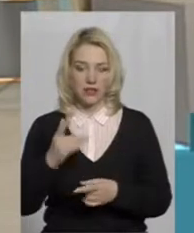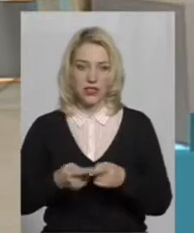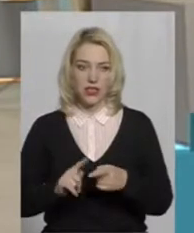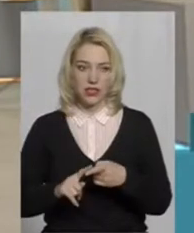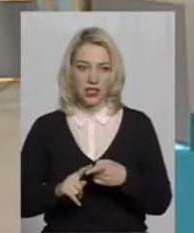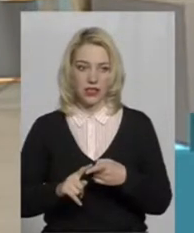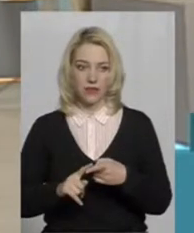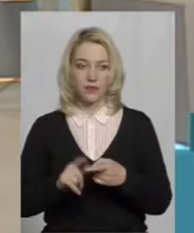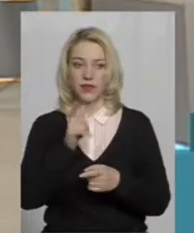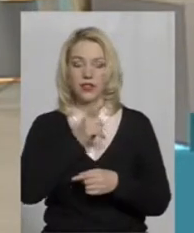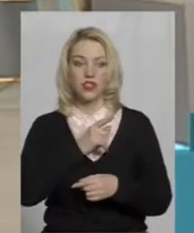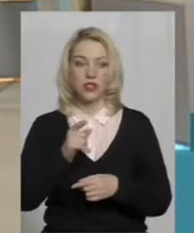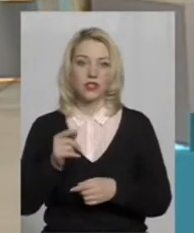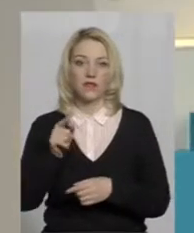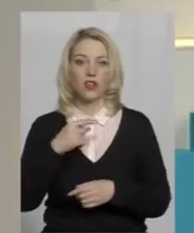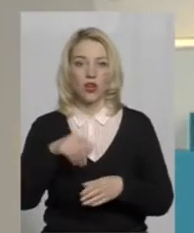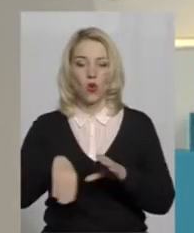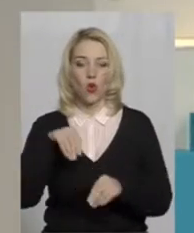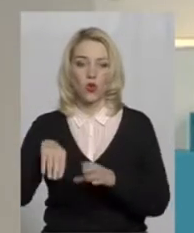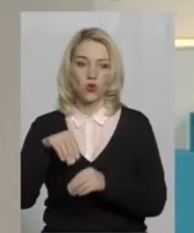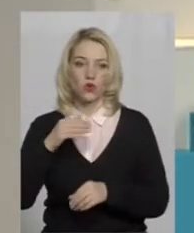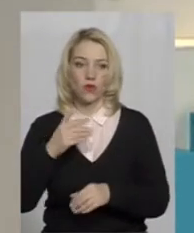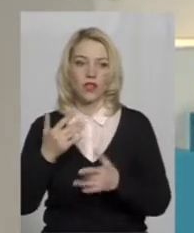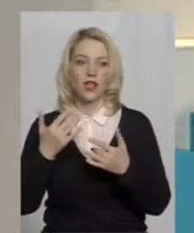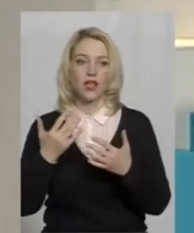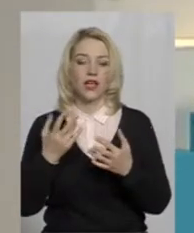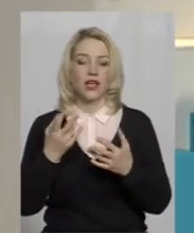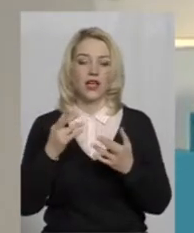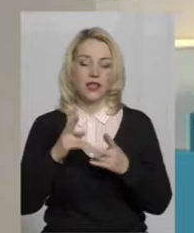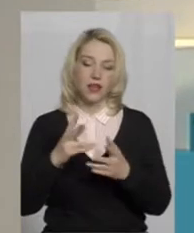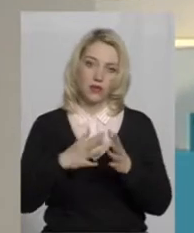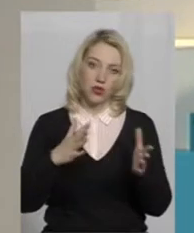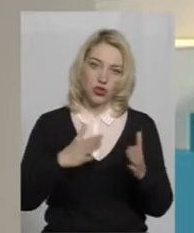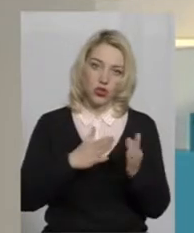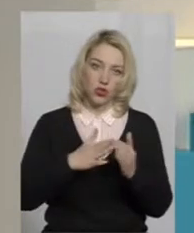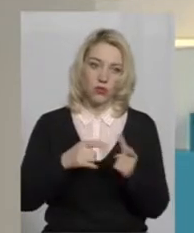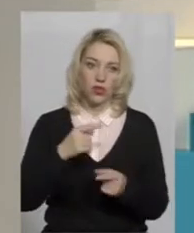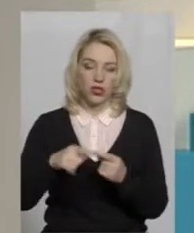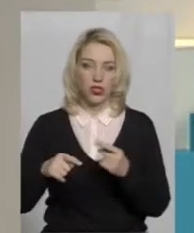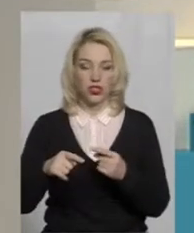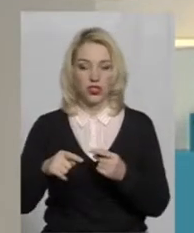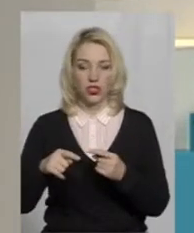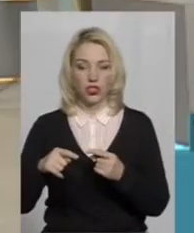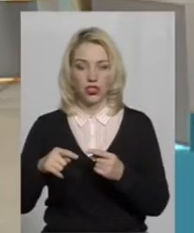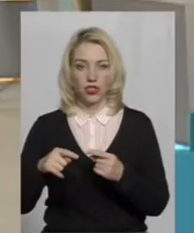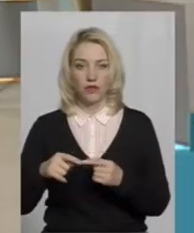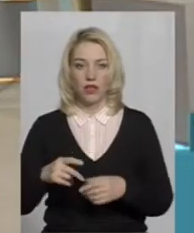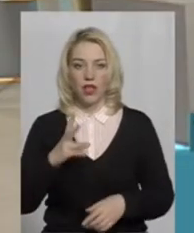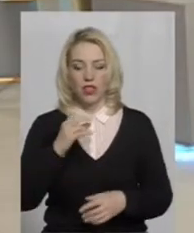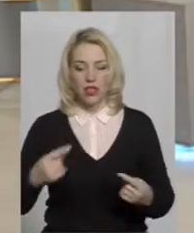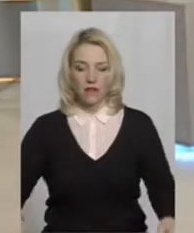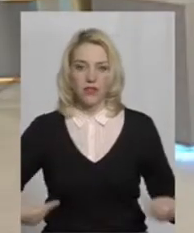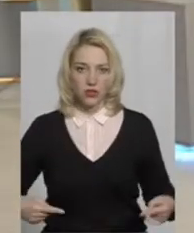час ви голосували? І яким чином? Більше у дому чи більше все ж таки на дільниці? На візку я з